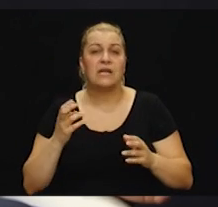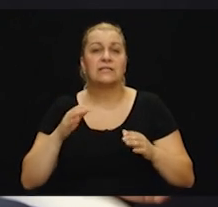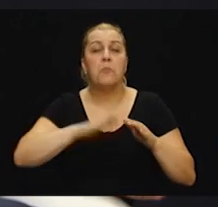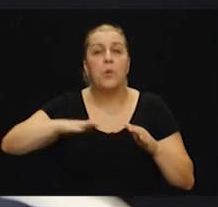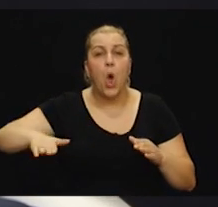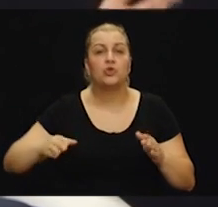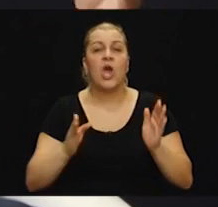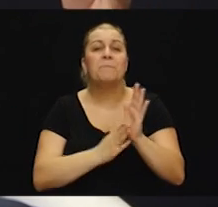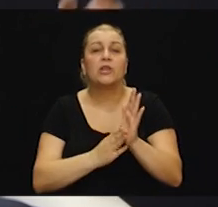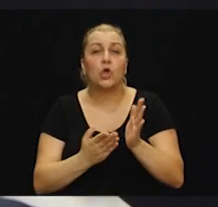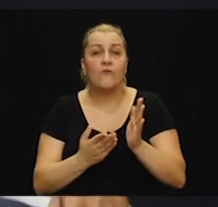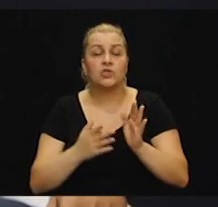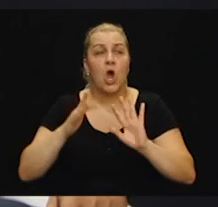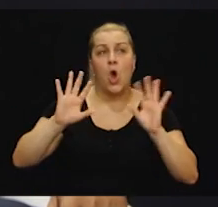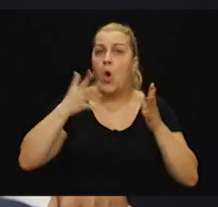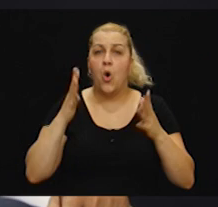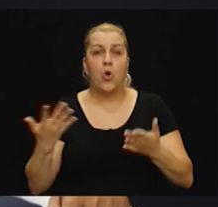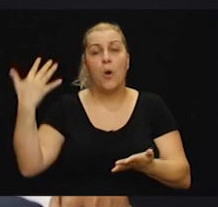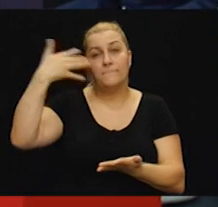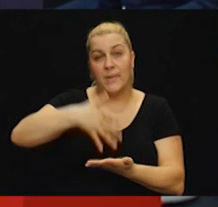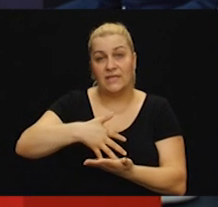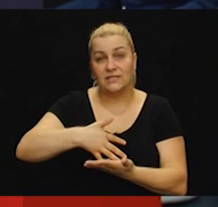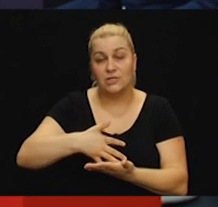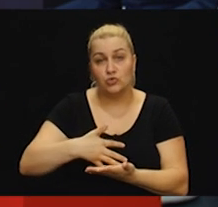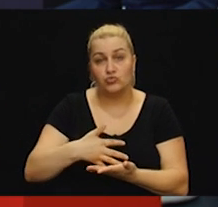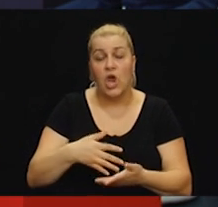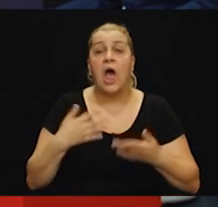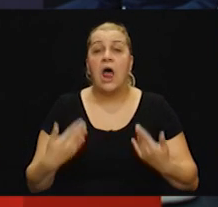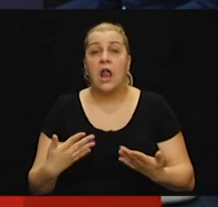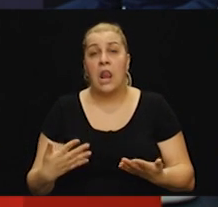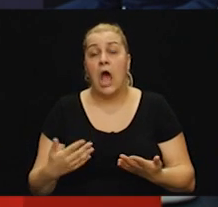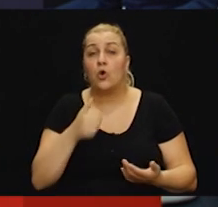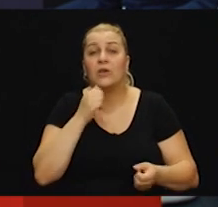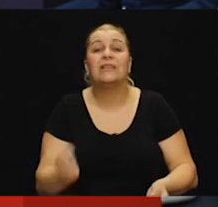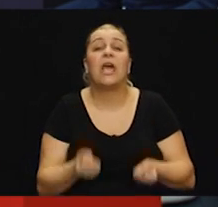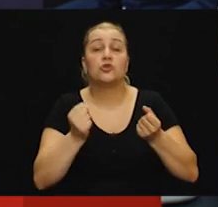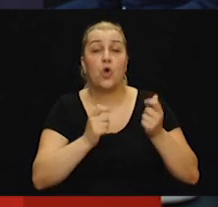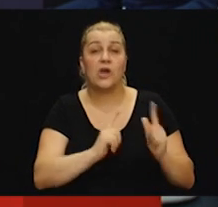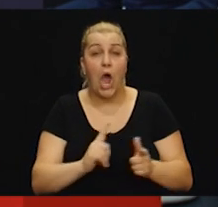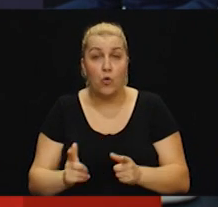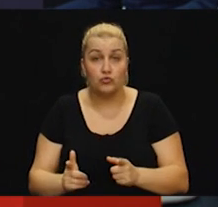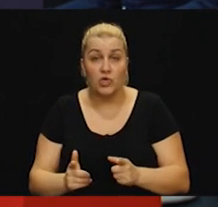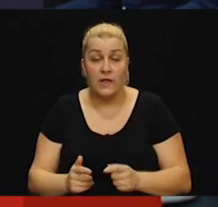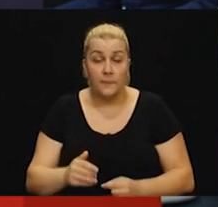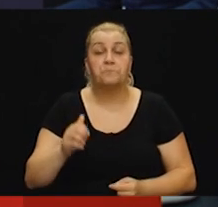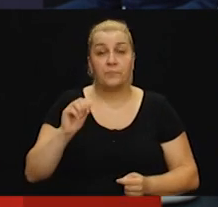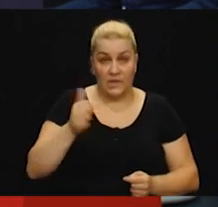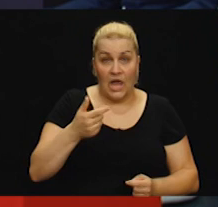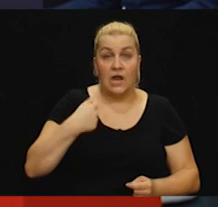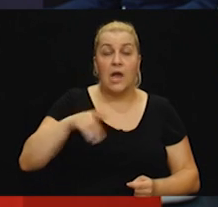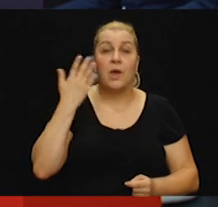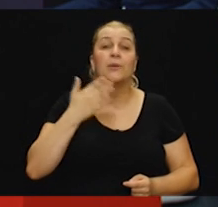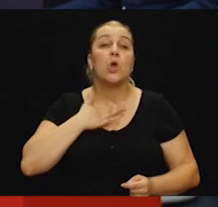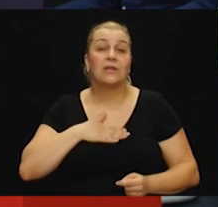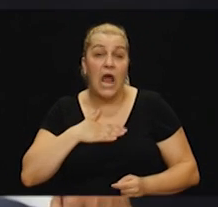Metkovića, ne znam. Da, nekde oko 5000 lakog i teškog naoružanja je bilo otprilike. Da, i bilo nam je bilo nam izuzetno